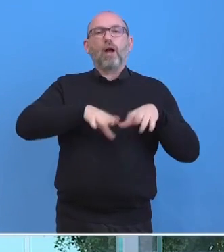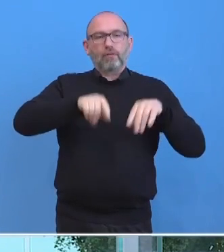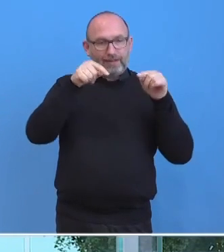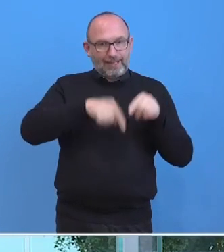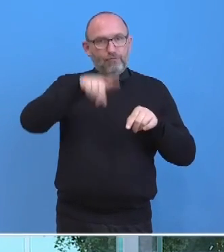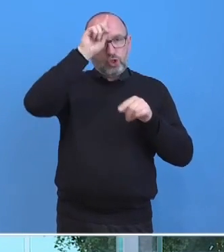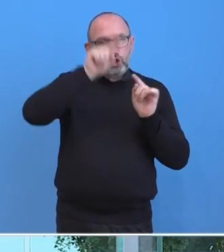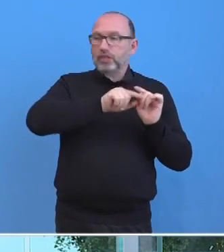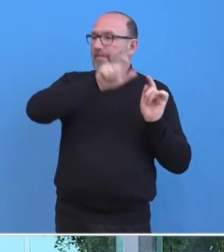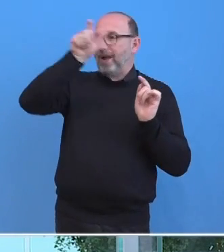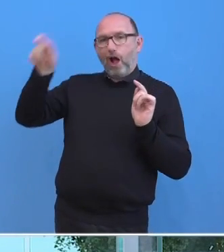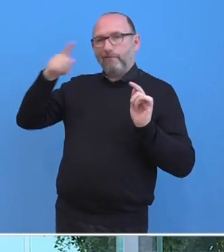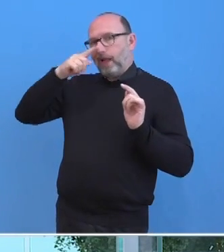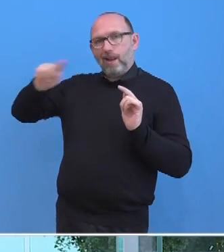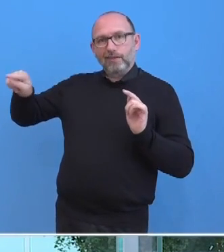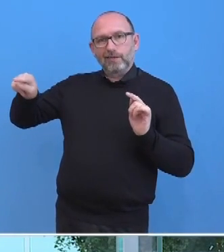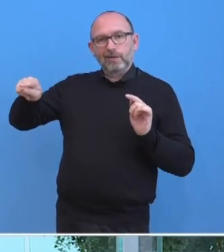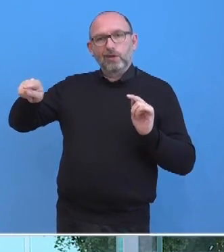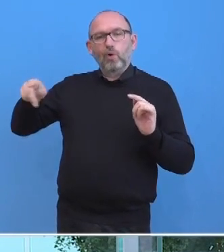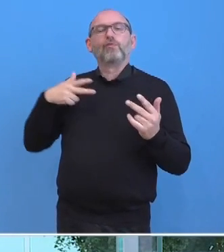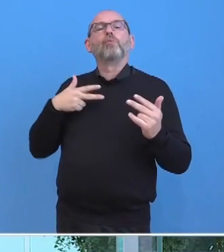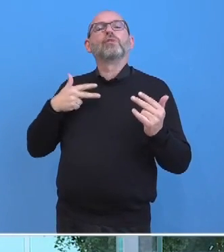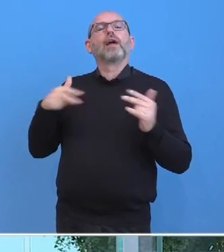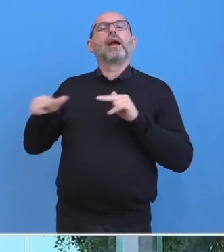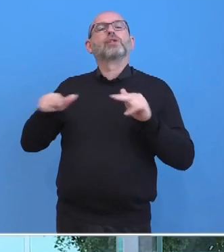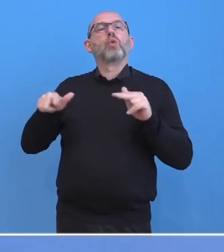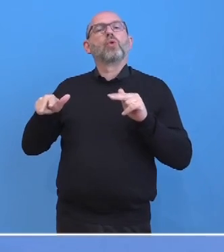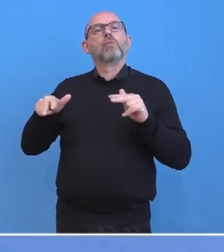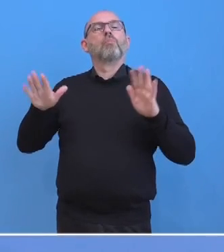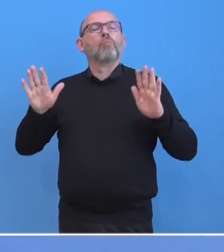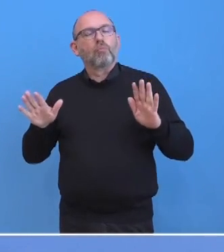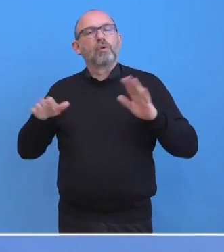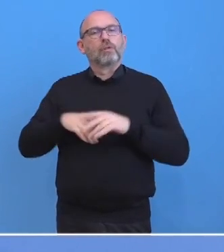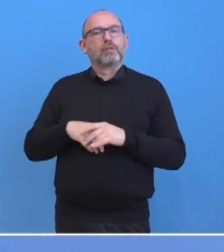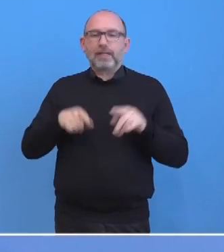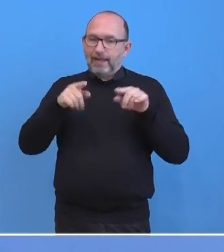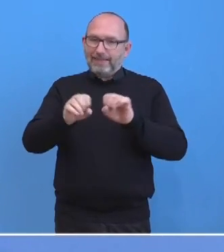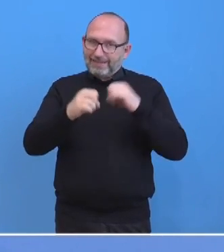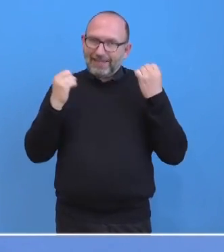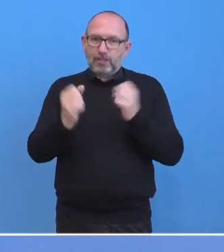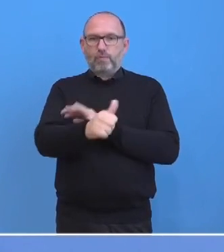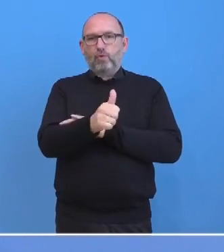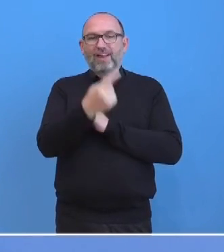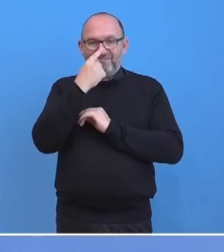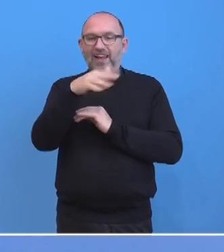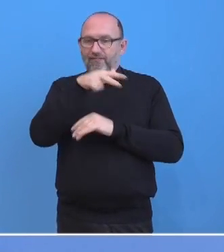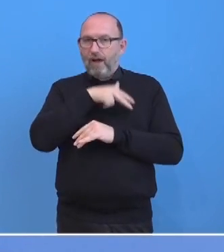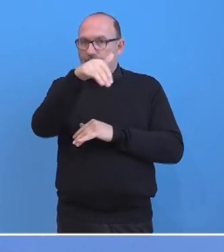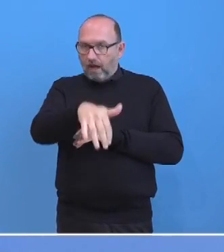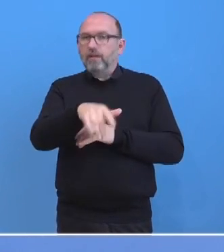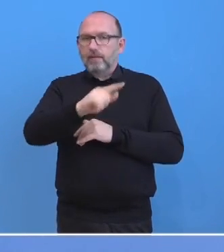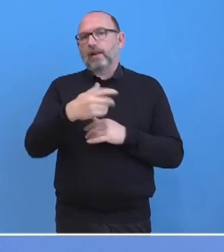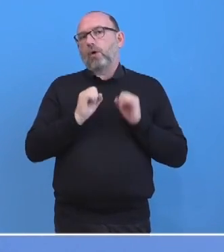führt und das eine Reaktion von uns erforderlich macht, dann müsste man das in dieser Situation beurteilen, wenn sie dann eintritt.